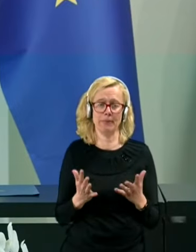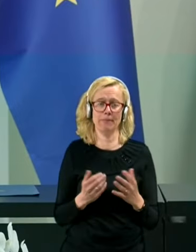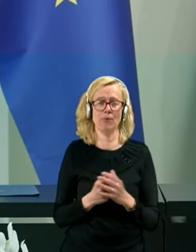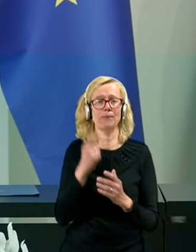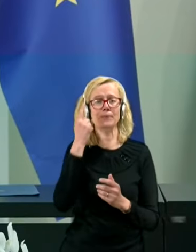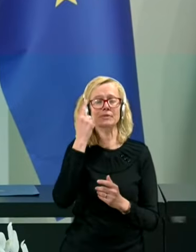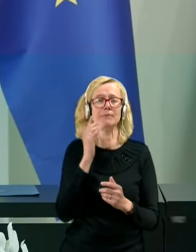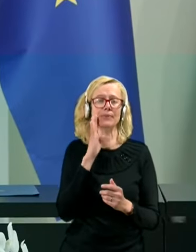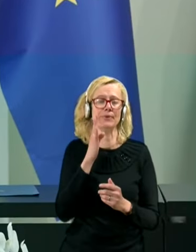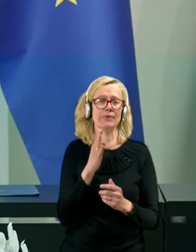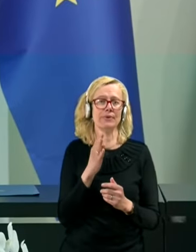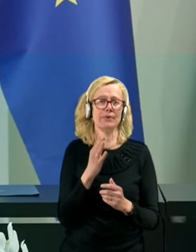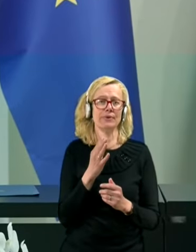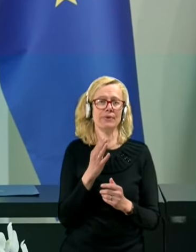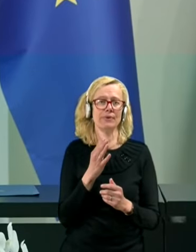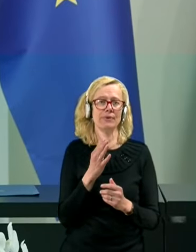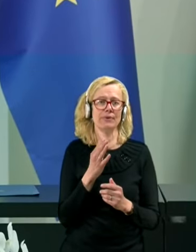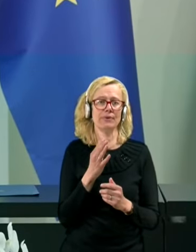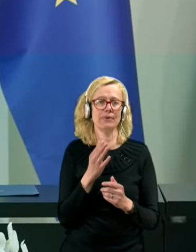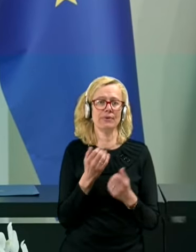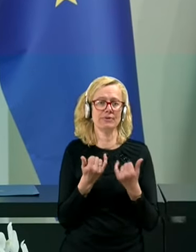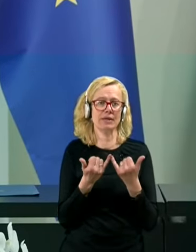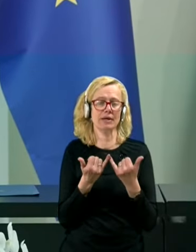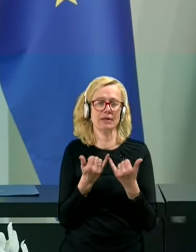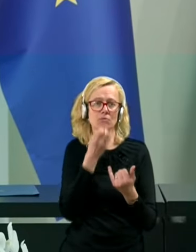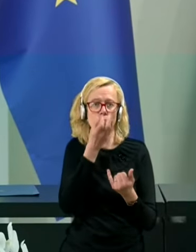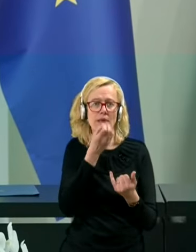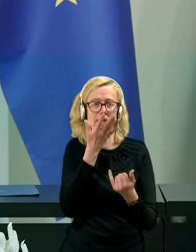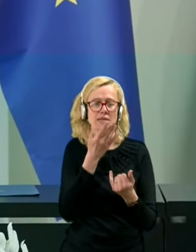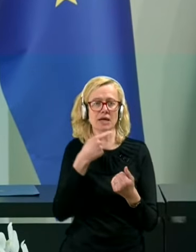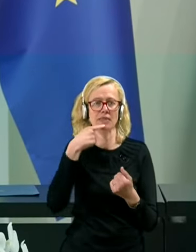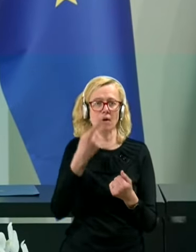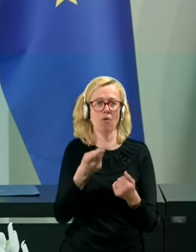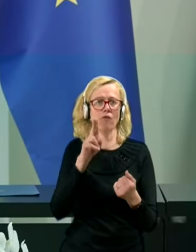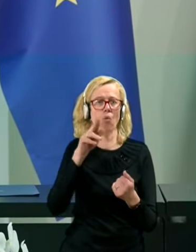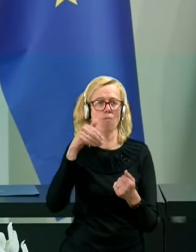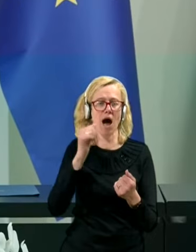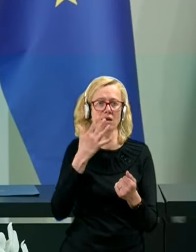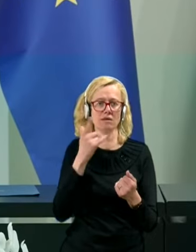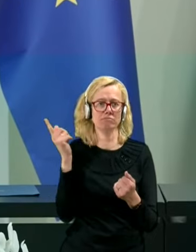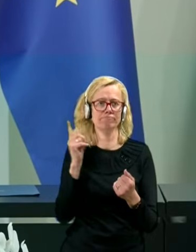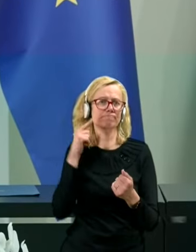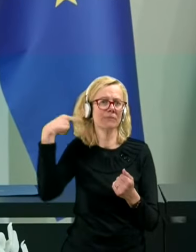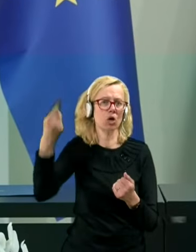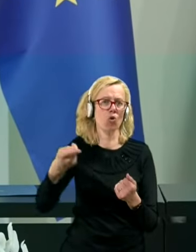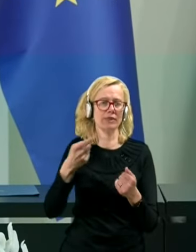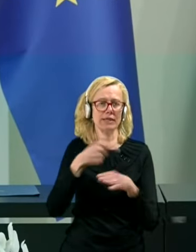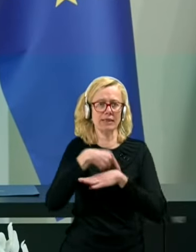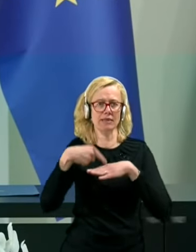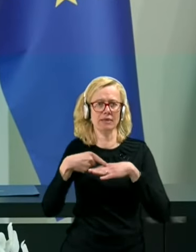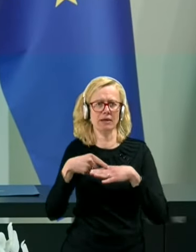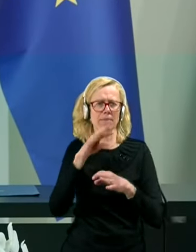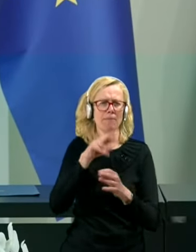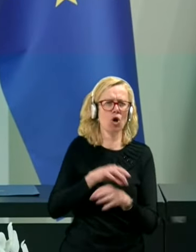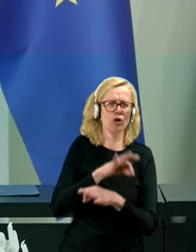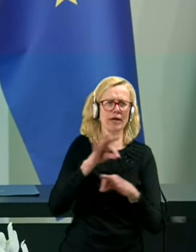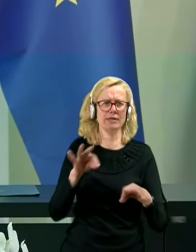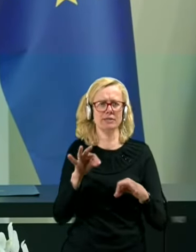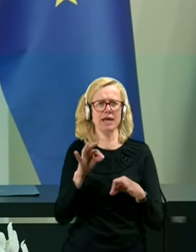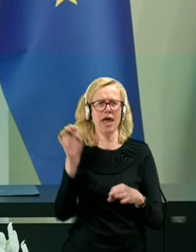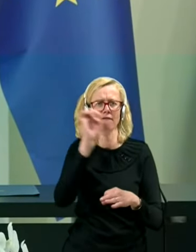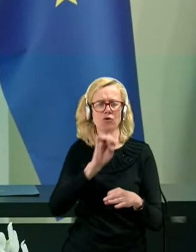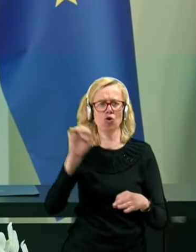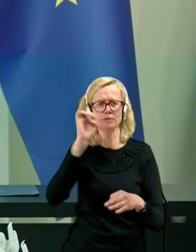mislim, da bo po mladanskem napovedu Marja izdela na prihodni teden, so neke projekcije evropskih institucij.